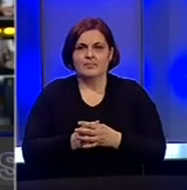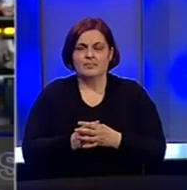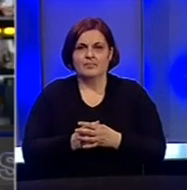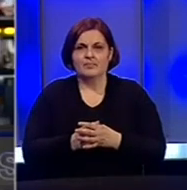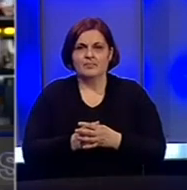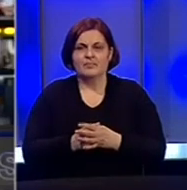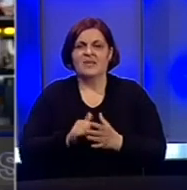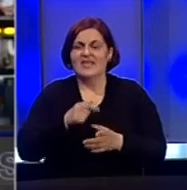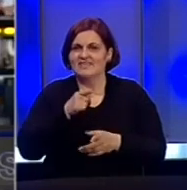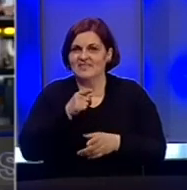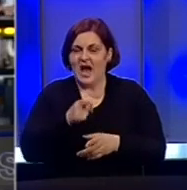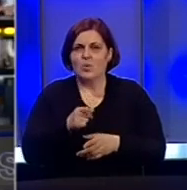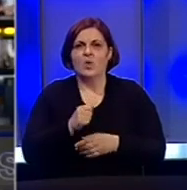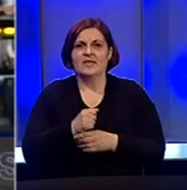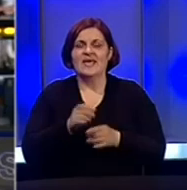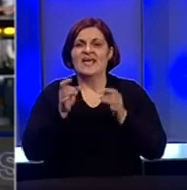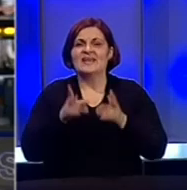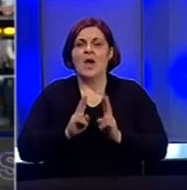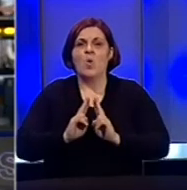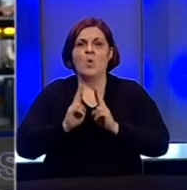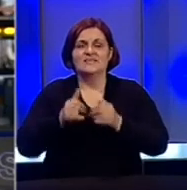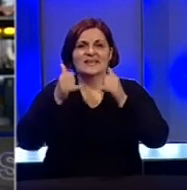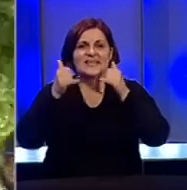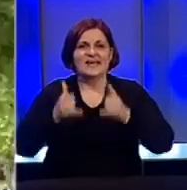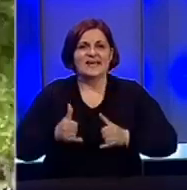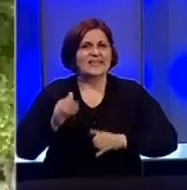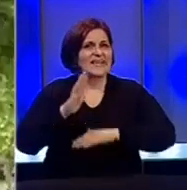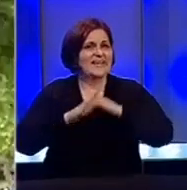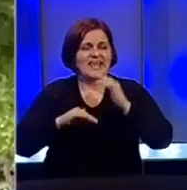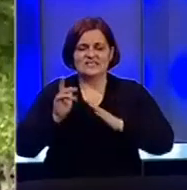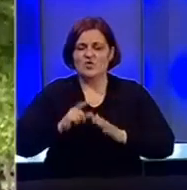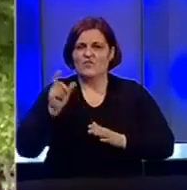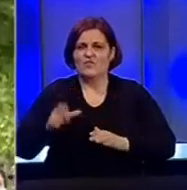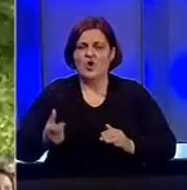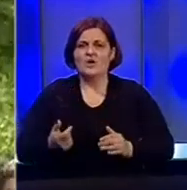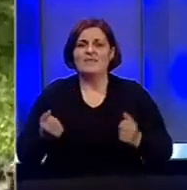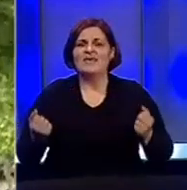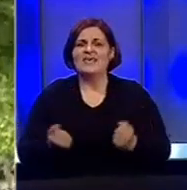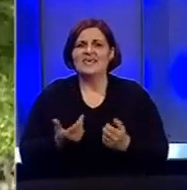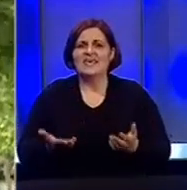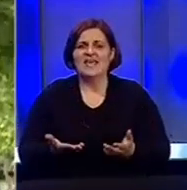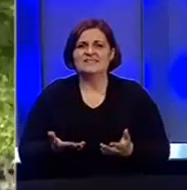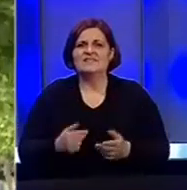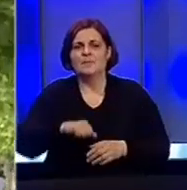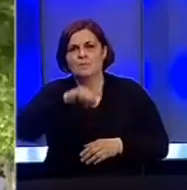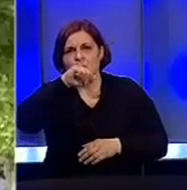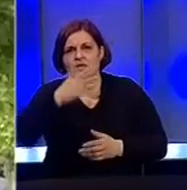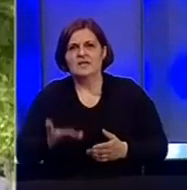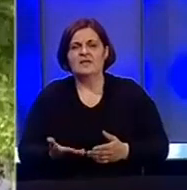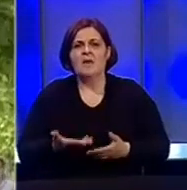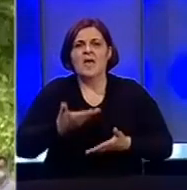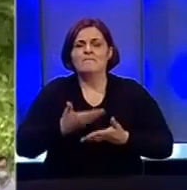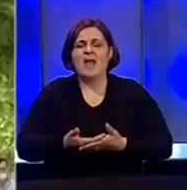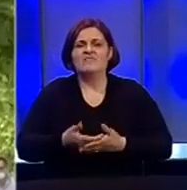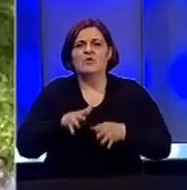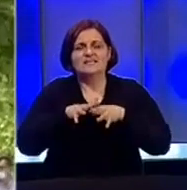Tako je, Gordana. Na ulicama Mostara danas su nezadovoljni građani aktivisti, te članstvo i simpatizeri Platforme za